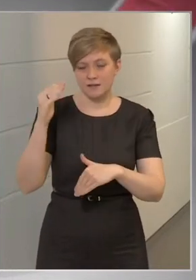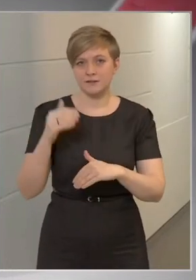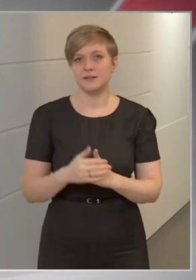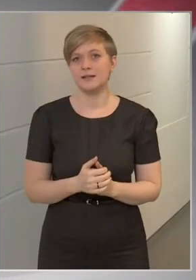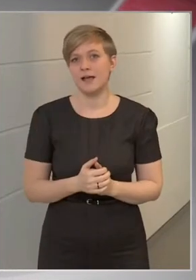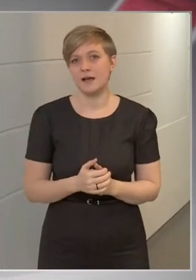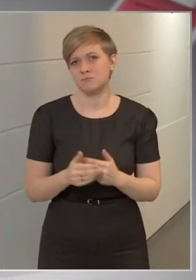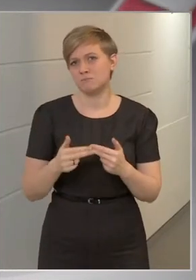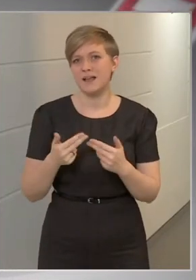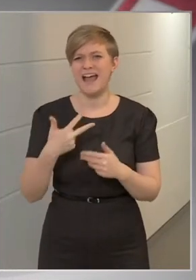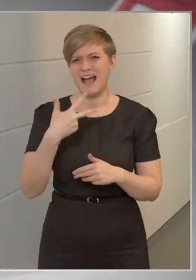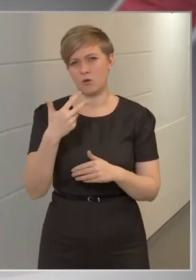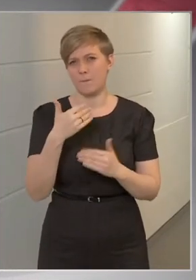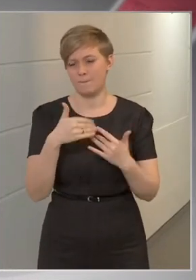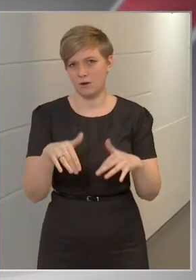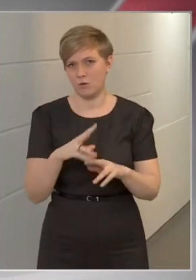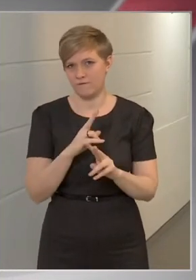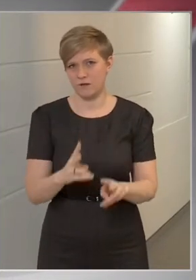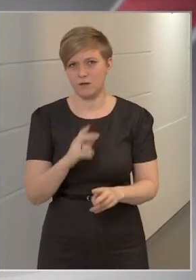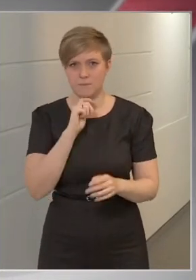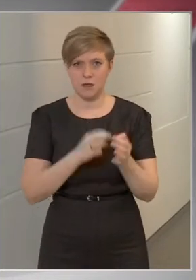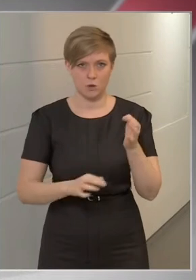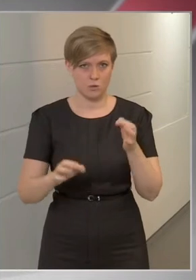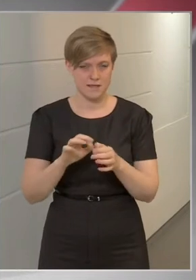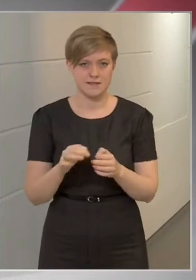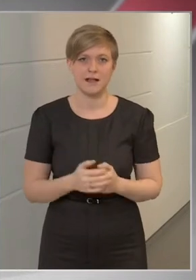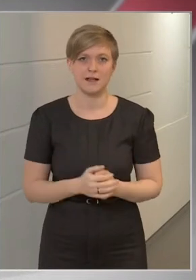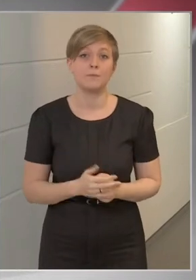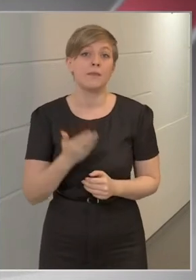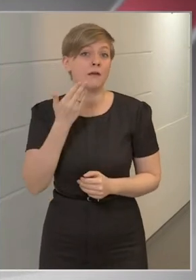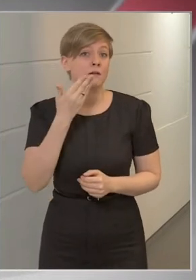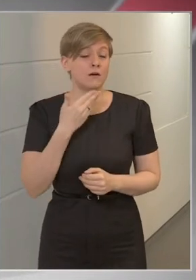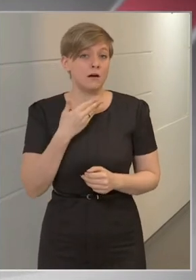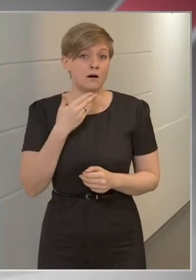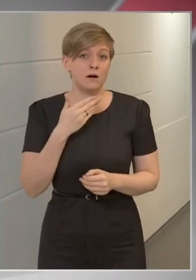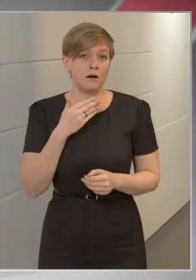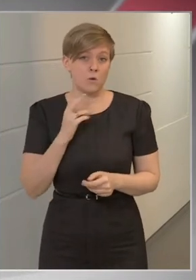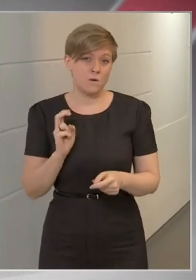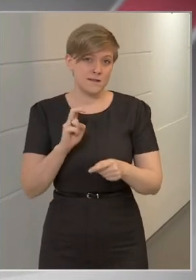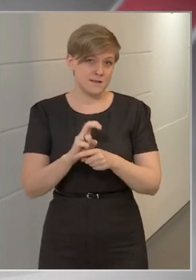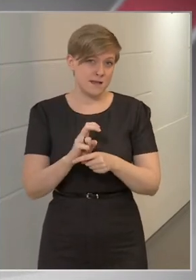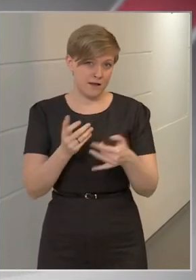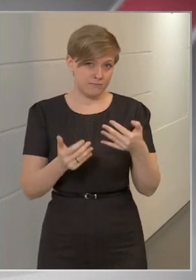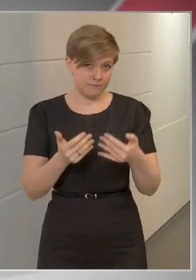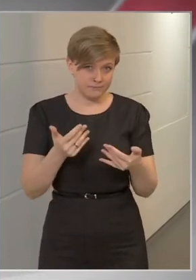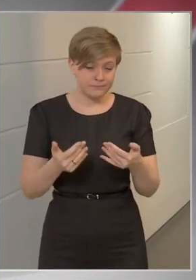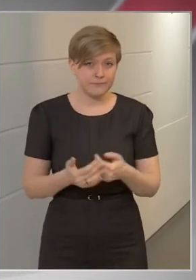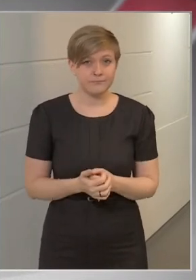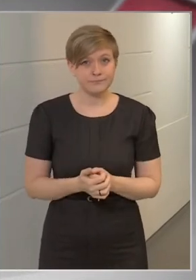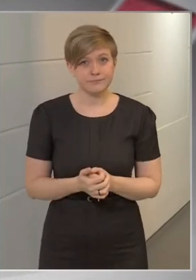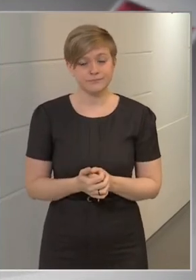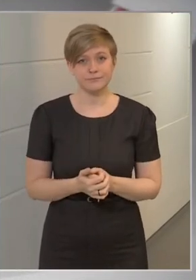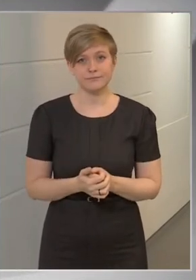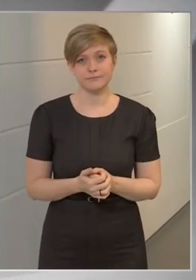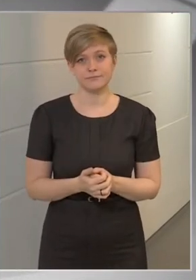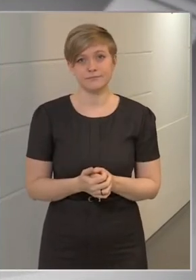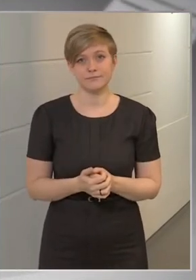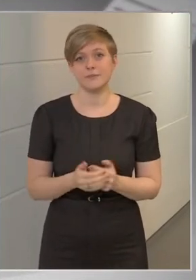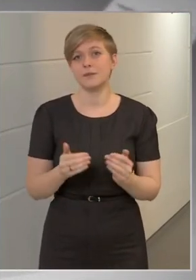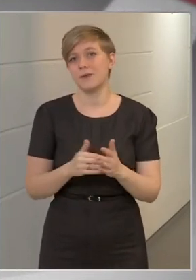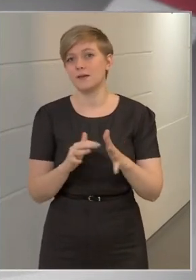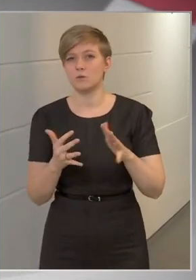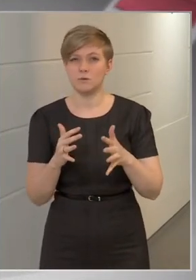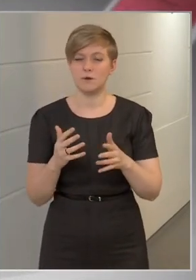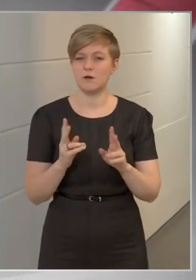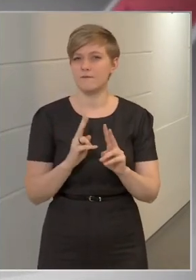közel 3 millióan vannak Magyarországon. És hogyha hozzáveszem azt is, hogy még